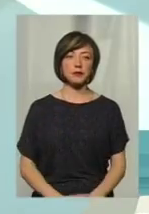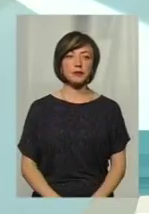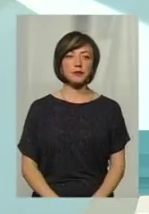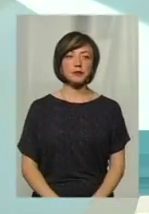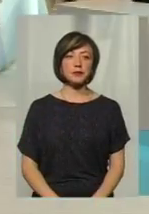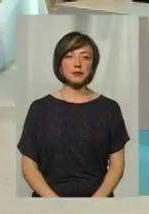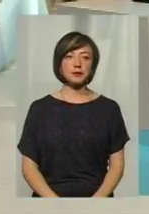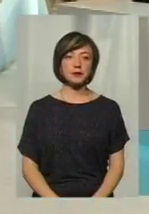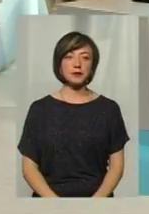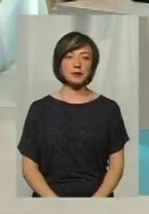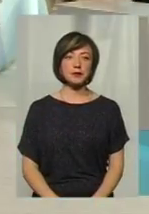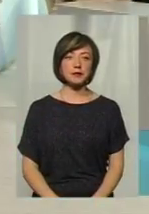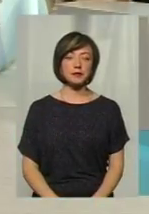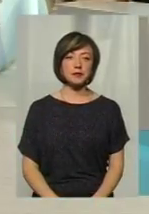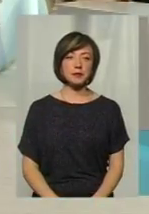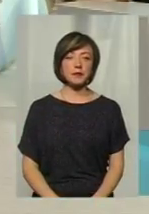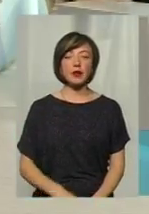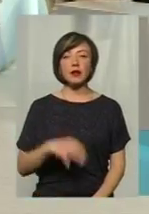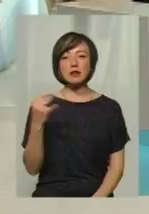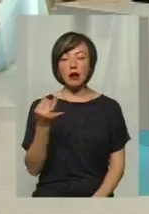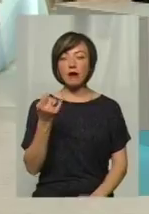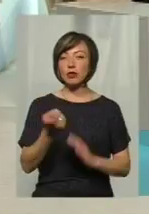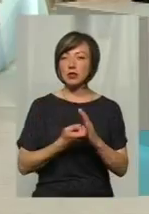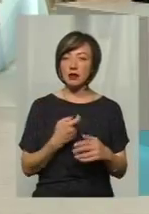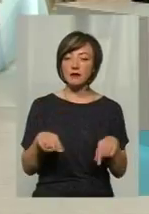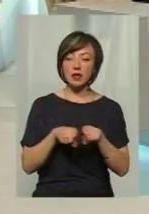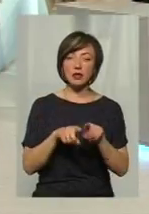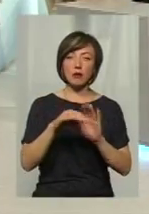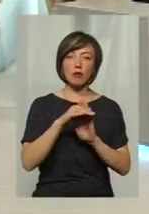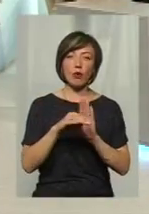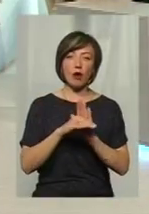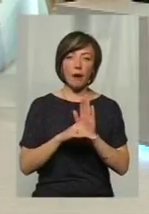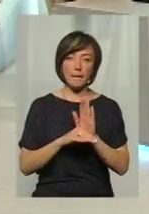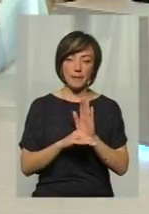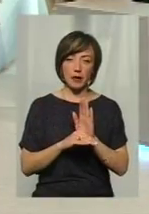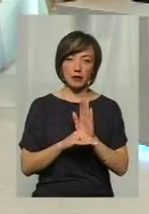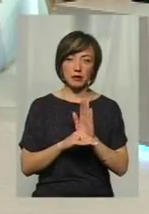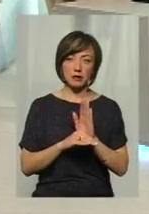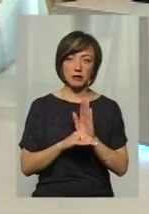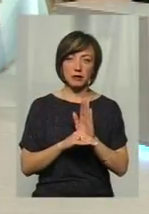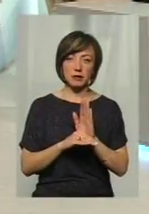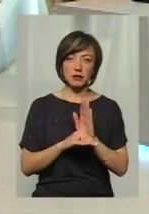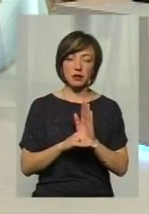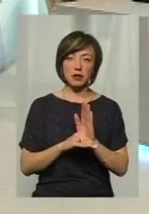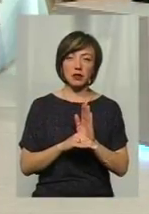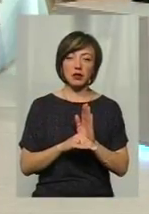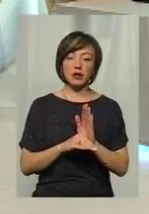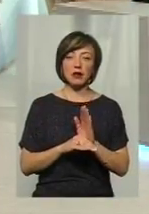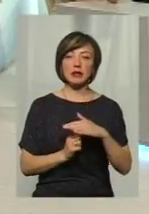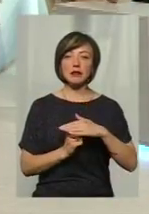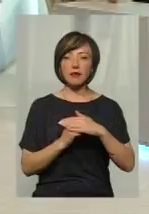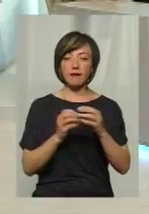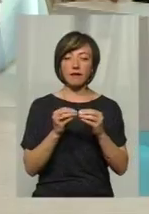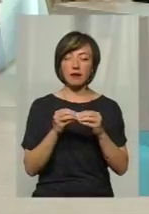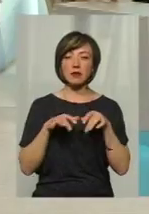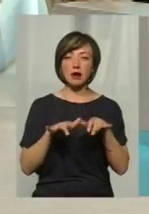Мені ще цікаво дізнатися, все ж таки програма тримається на тих же заходах,